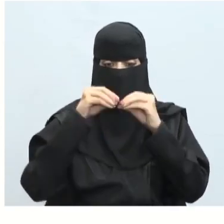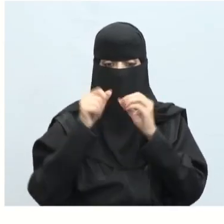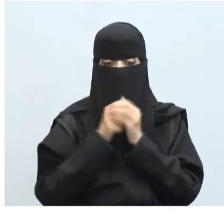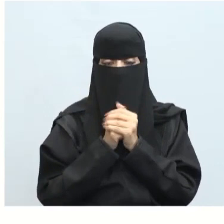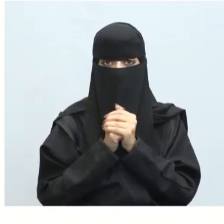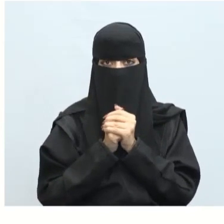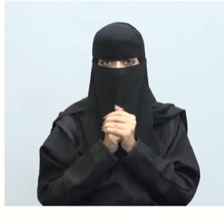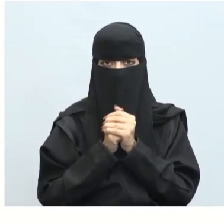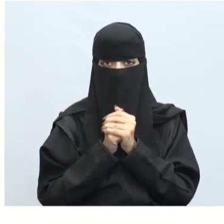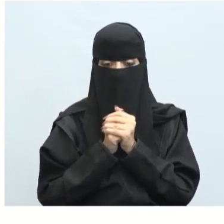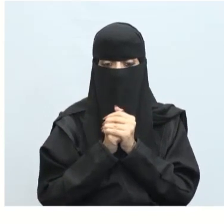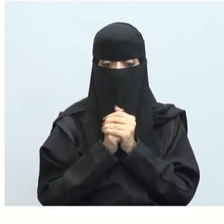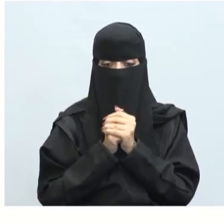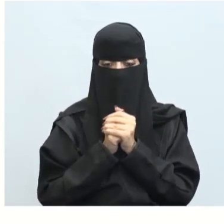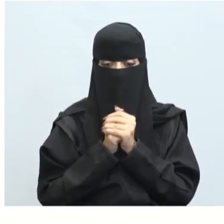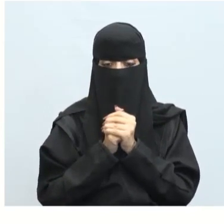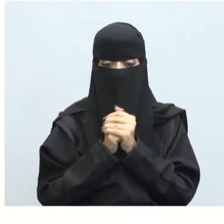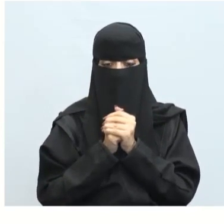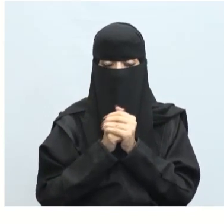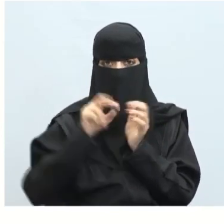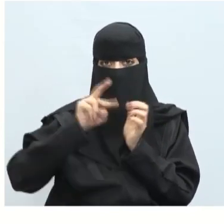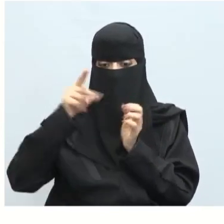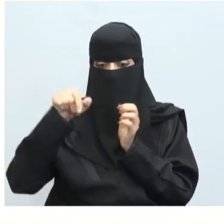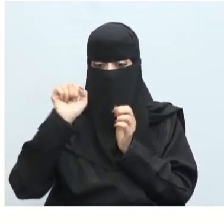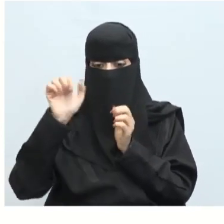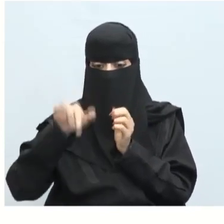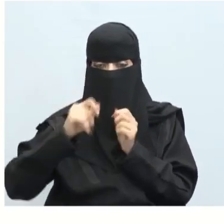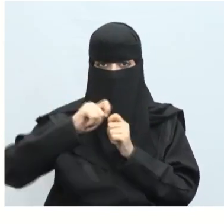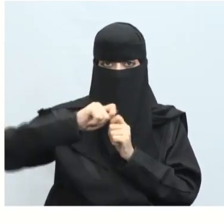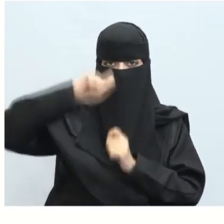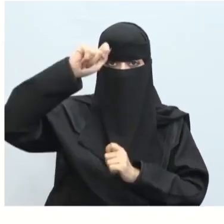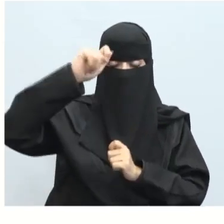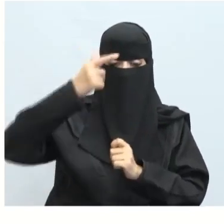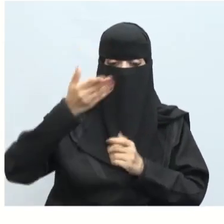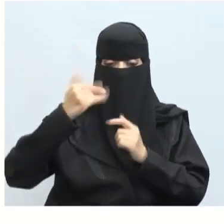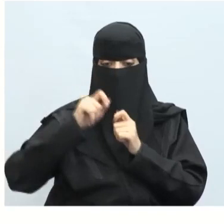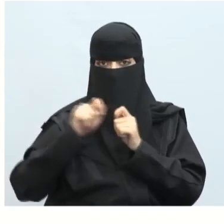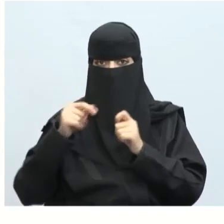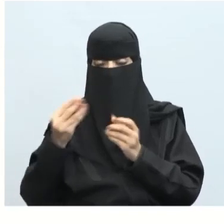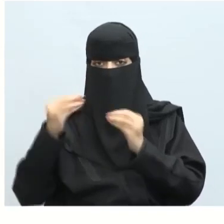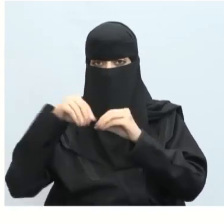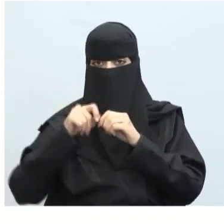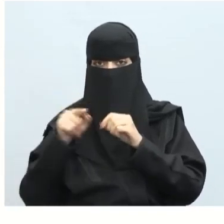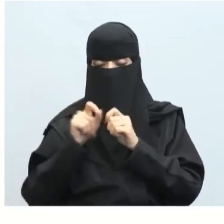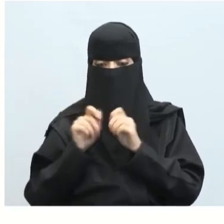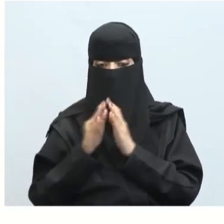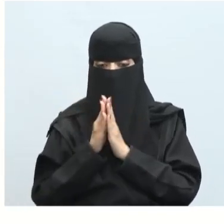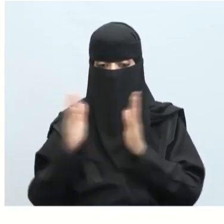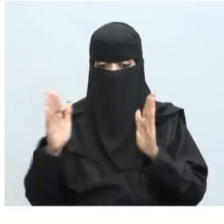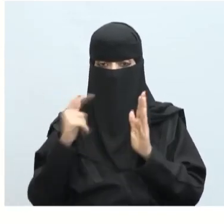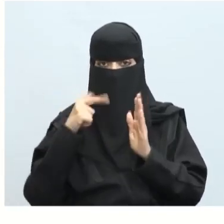لدينا الماب ونضبط خاصية هايت الارتفاع وخاصية الويد إلى تعبئة